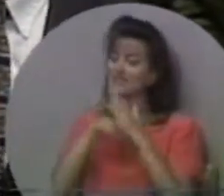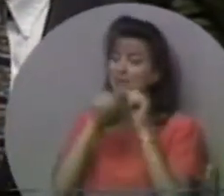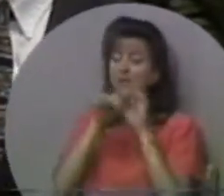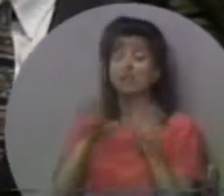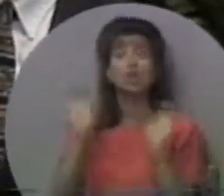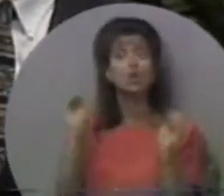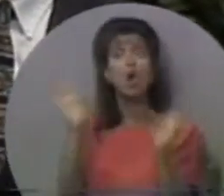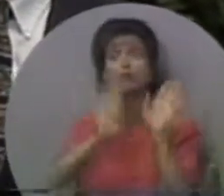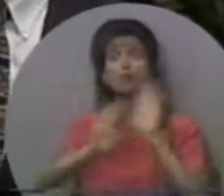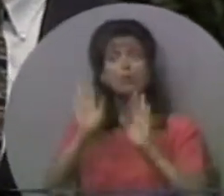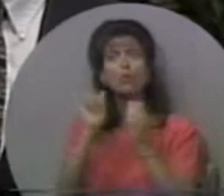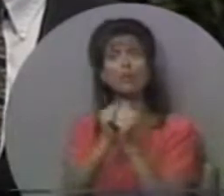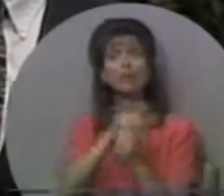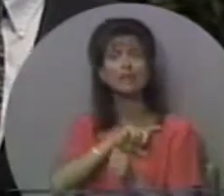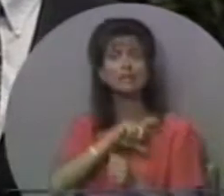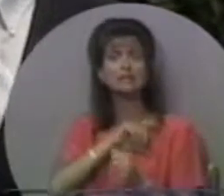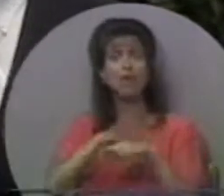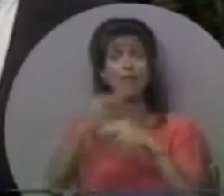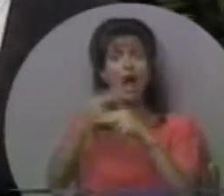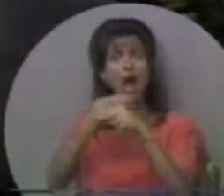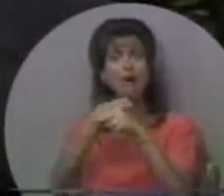поліцією на дорозі.